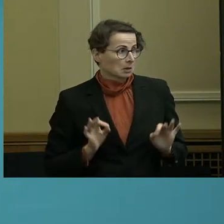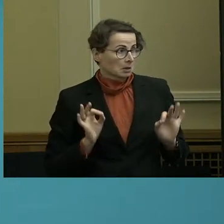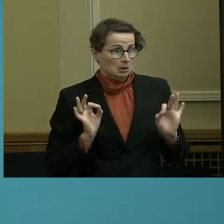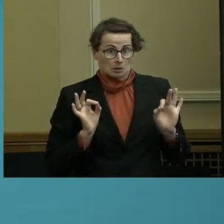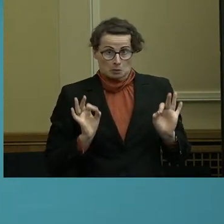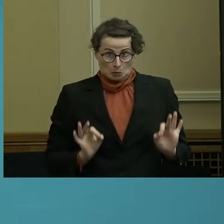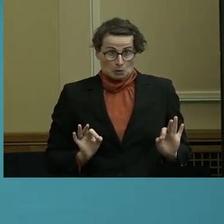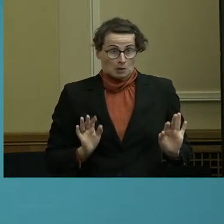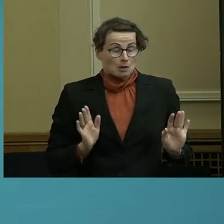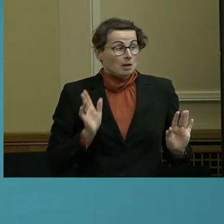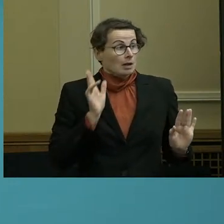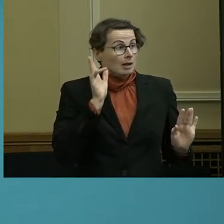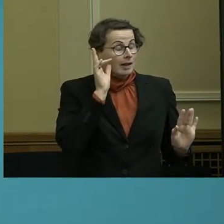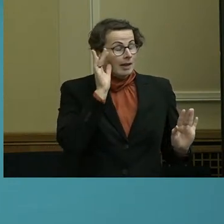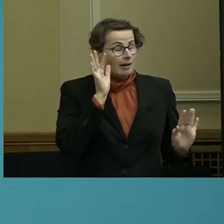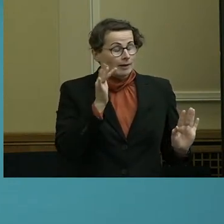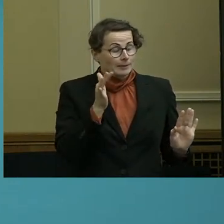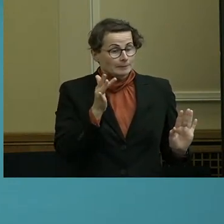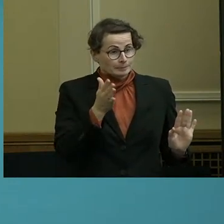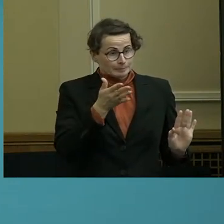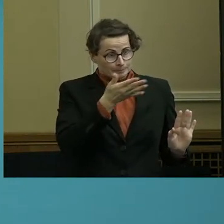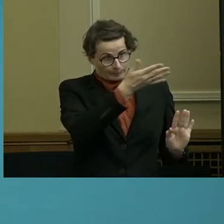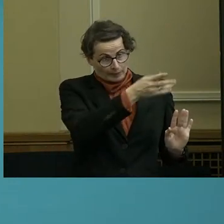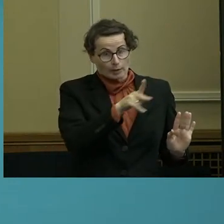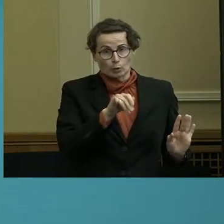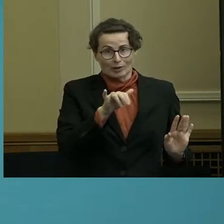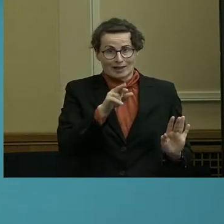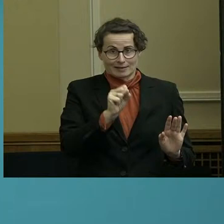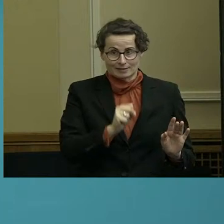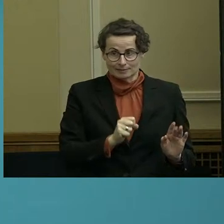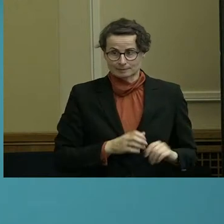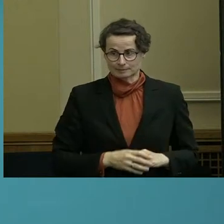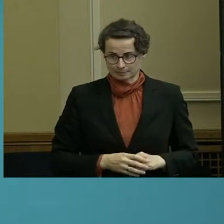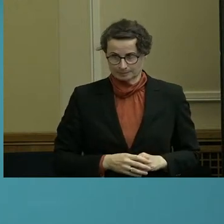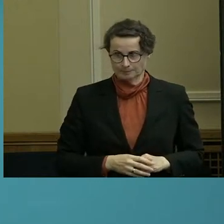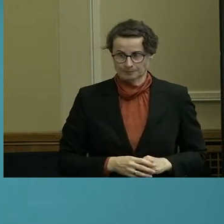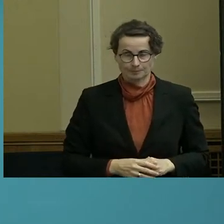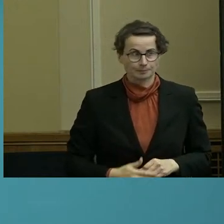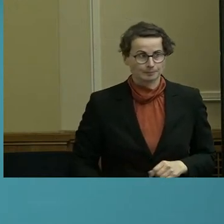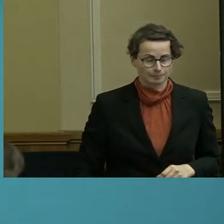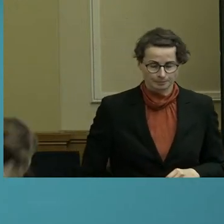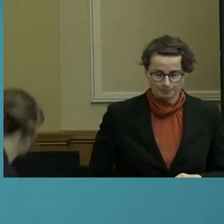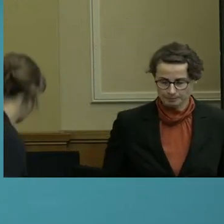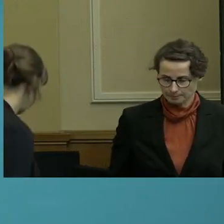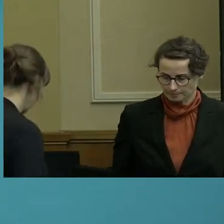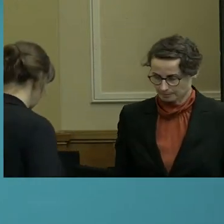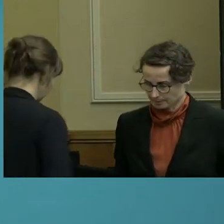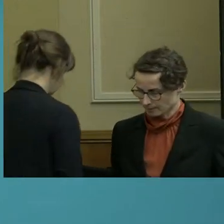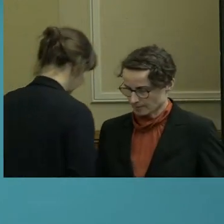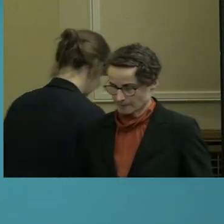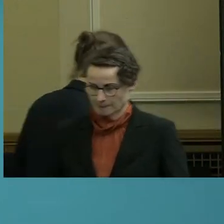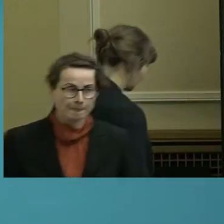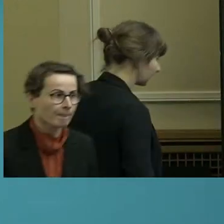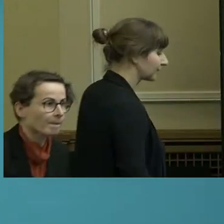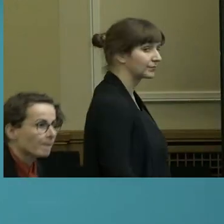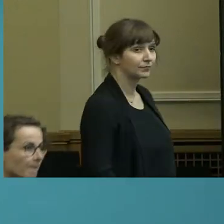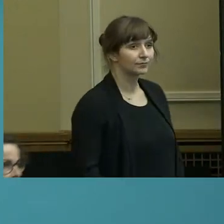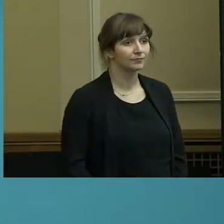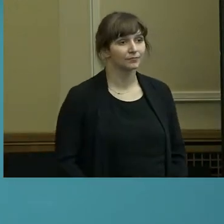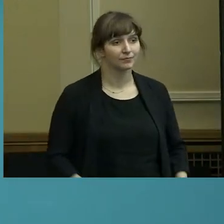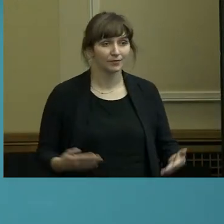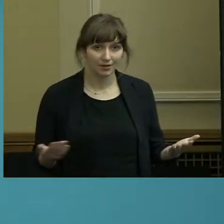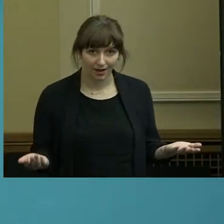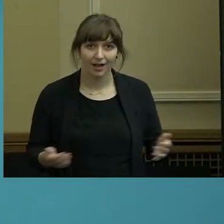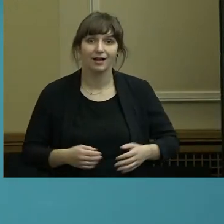Bitte, Herr Kirinnes. Eine Frage für... Ah, die kommt auch noch.